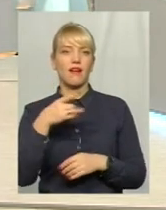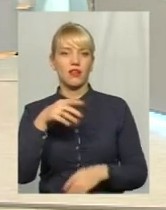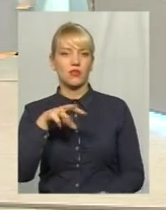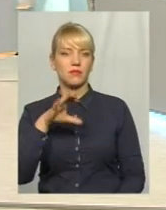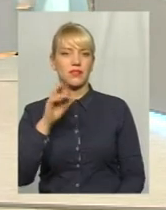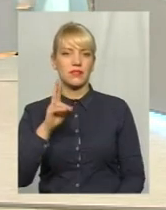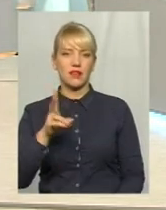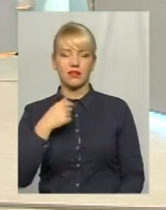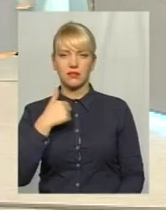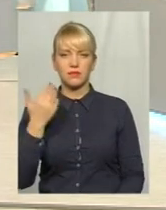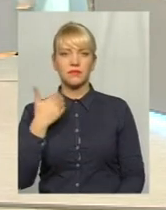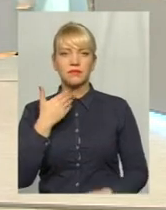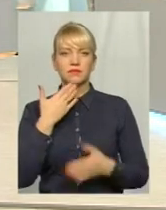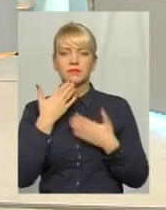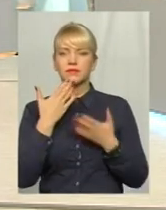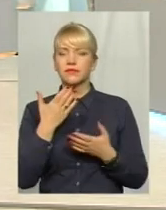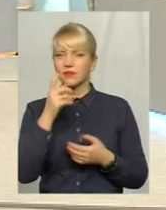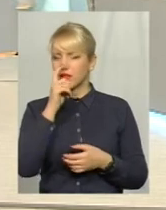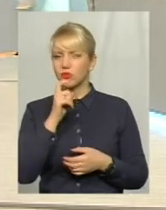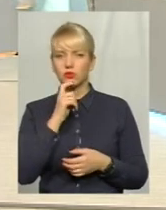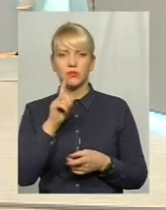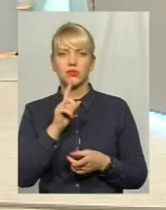Не зовсім зрозумів. Яку путівку?